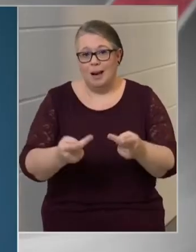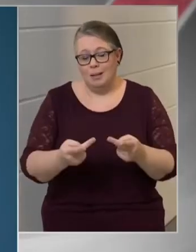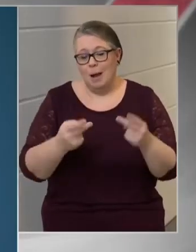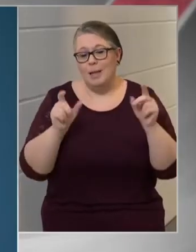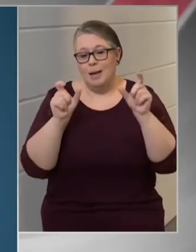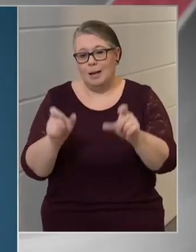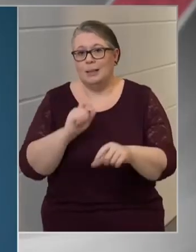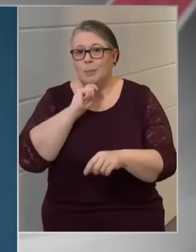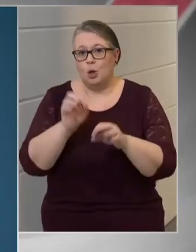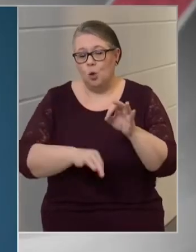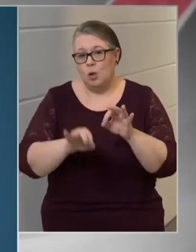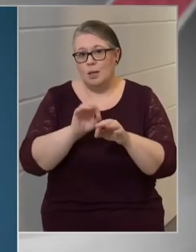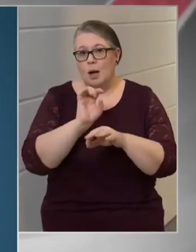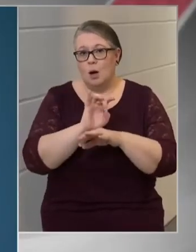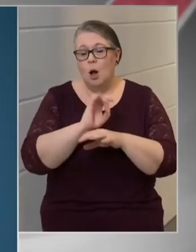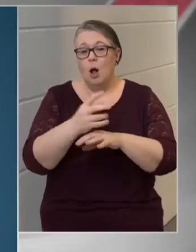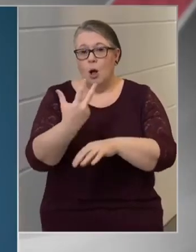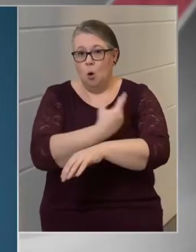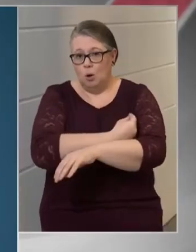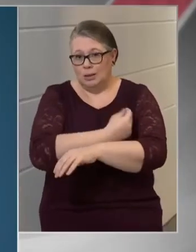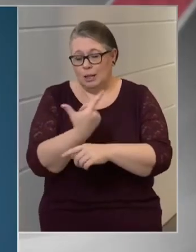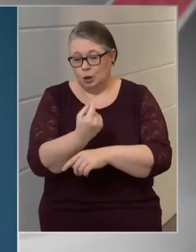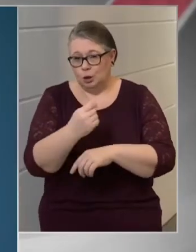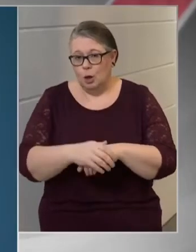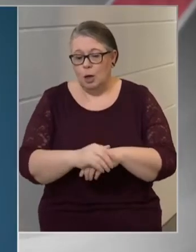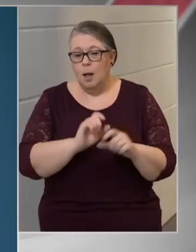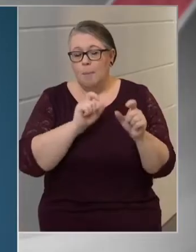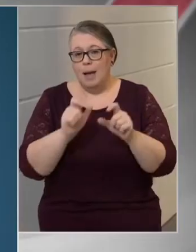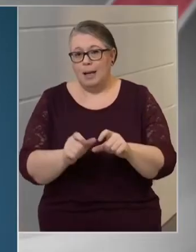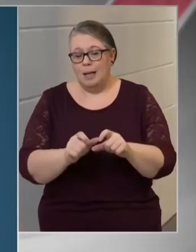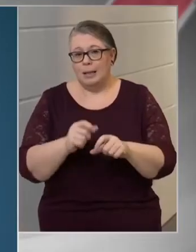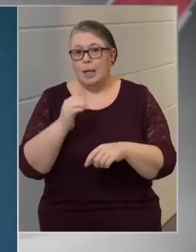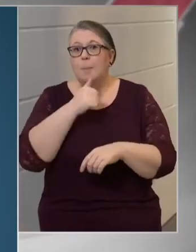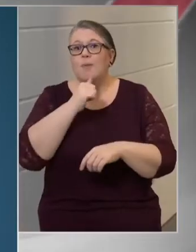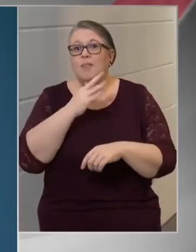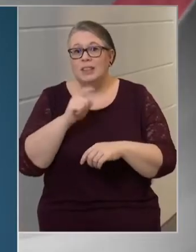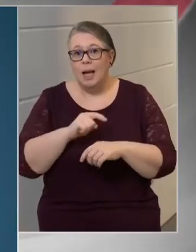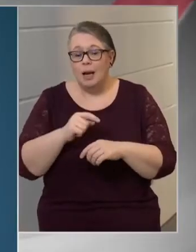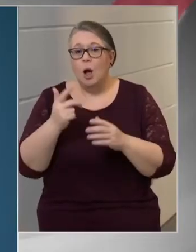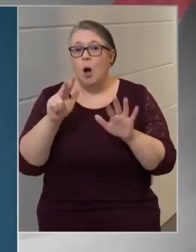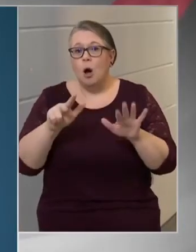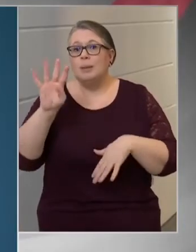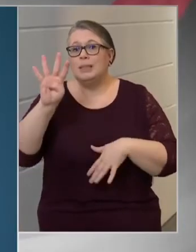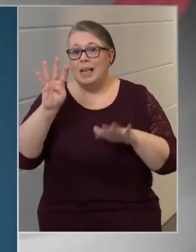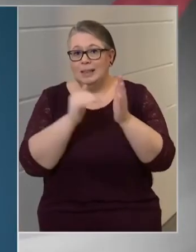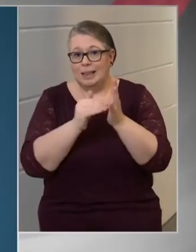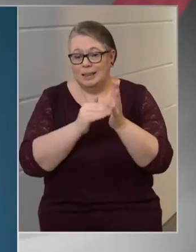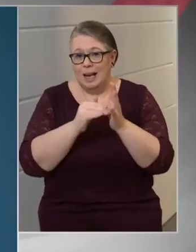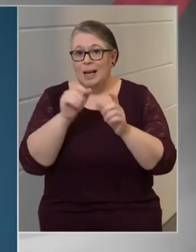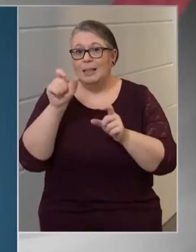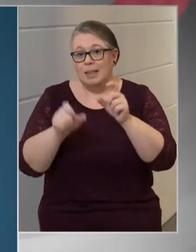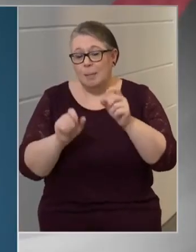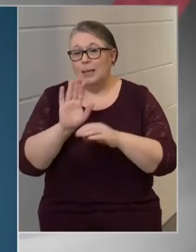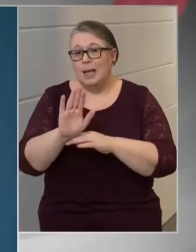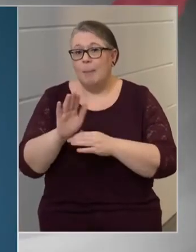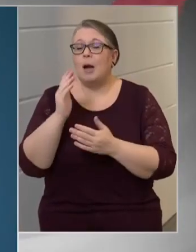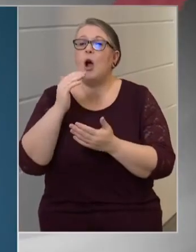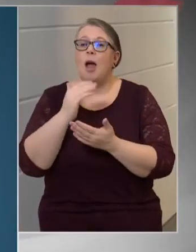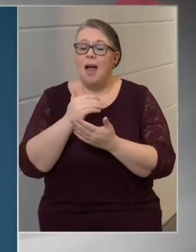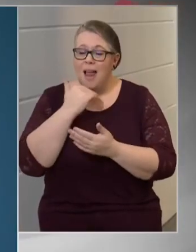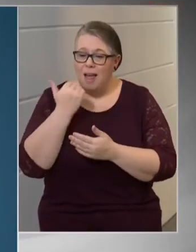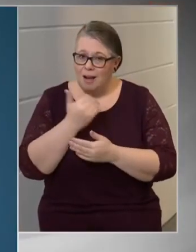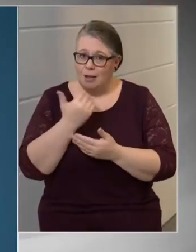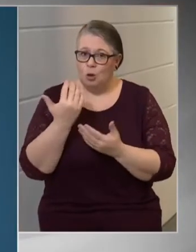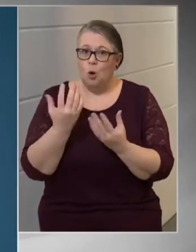Magyarországra koronavírus elleni vakcinából, megérkezik a Pfizer újabb 39 ezer ember védőoltására alkalmas